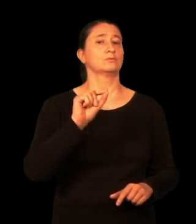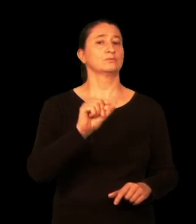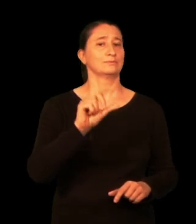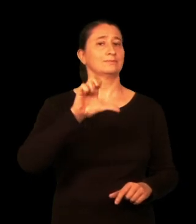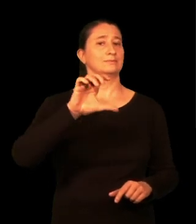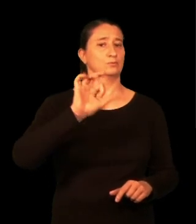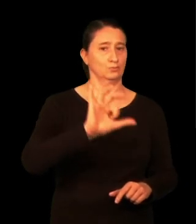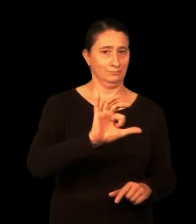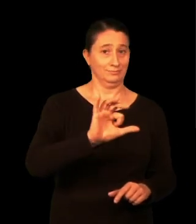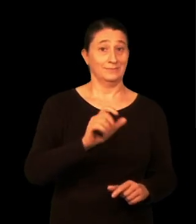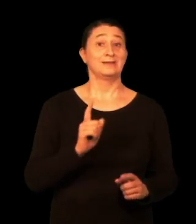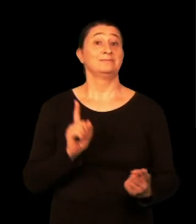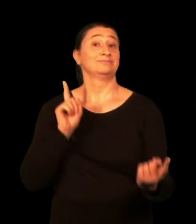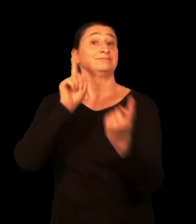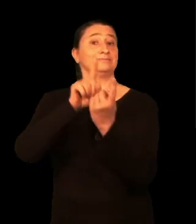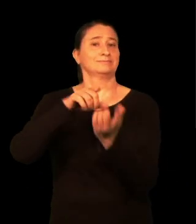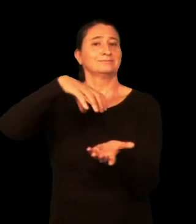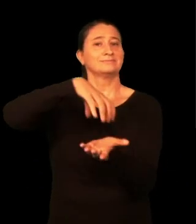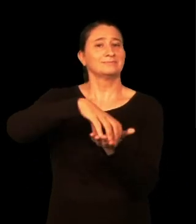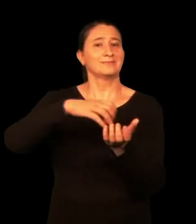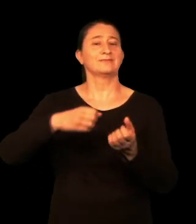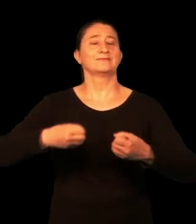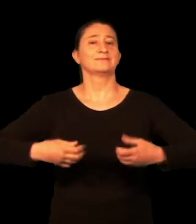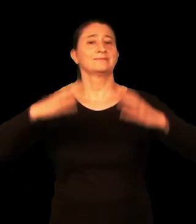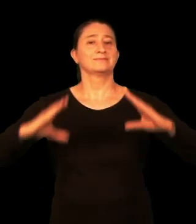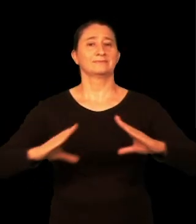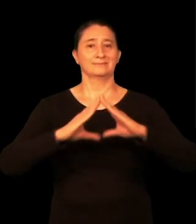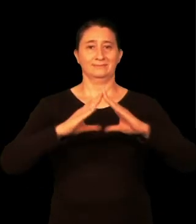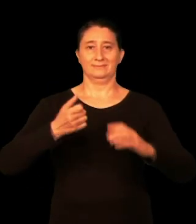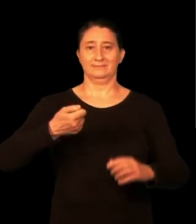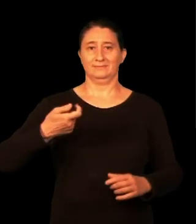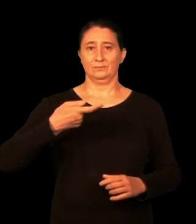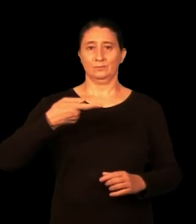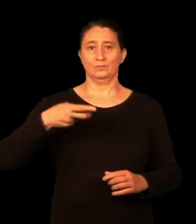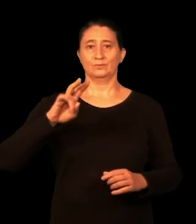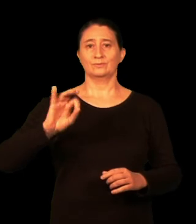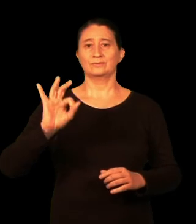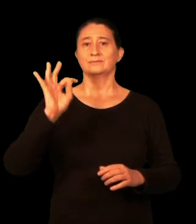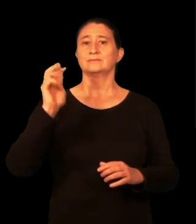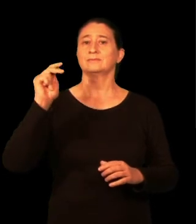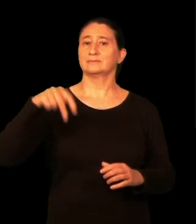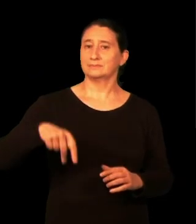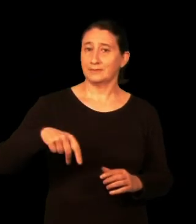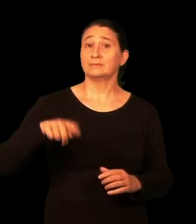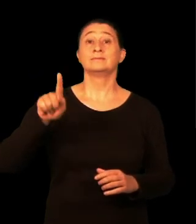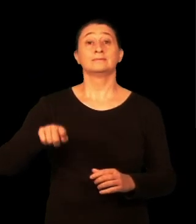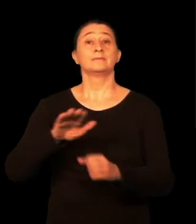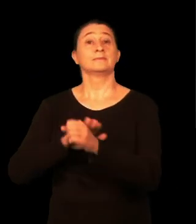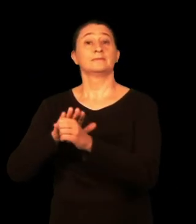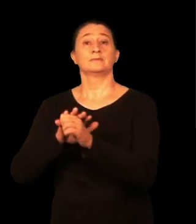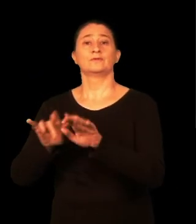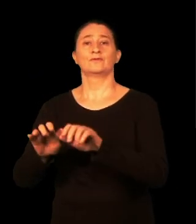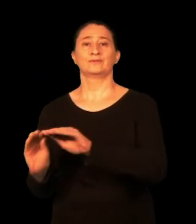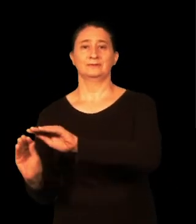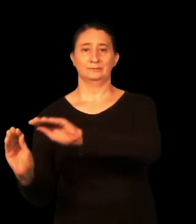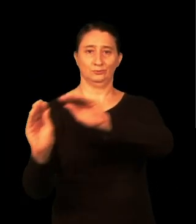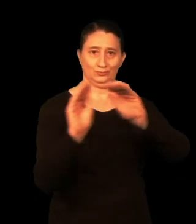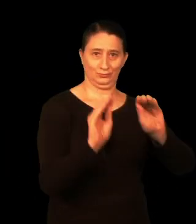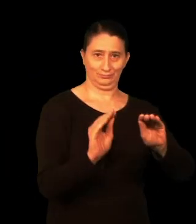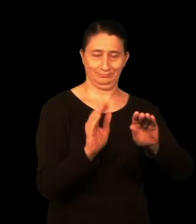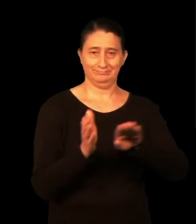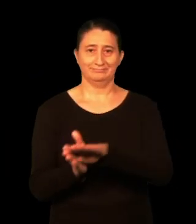.euz, eta aurrez aurre, sanagustin erarkinean eta barrutiko udal bulegoetan.